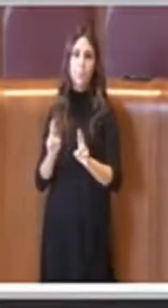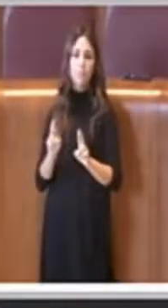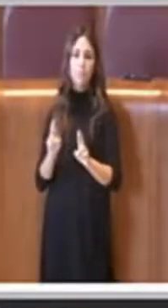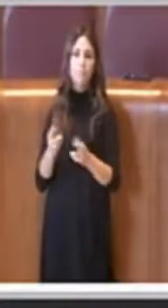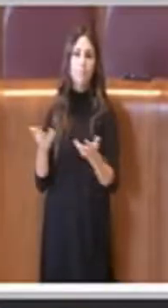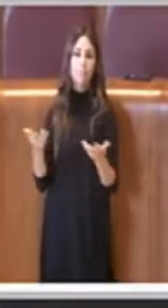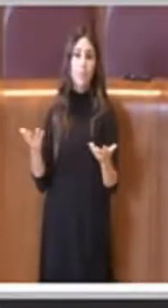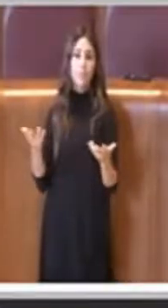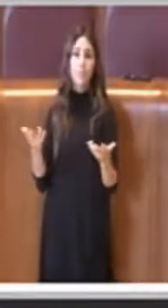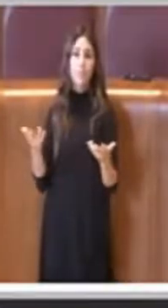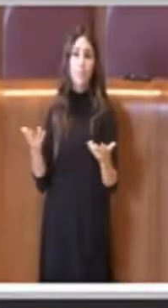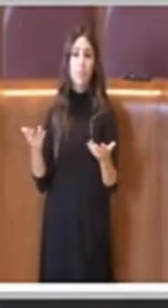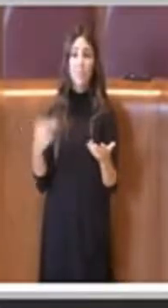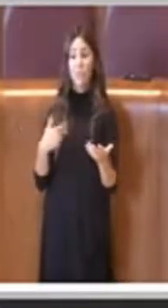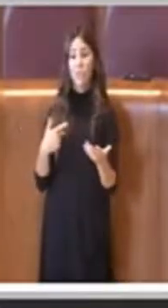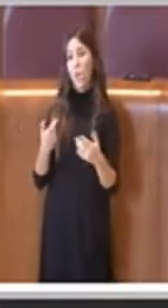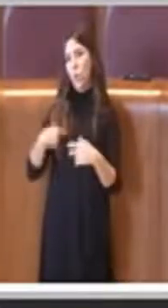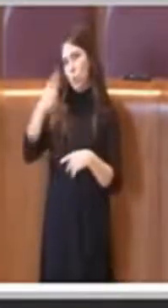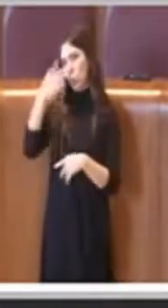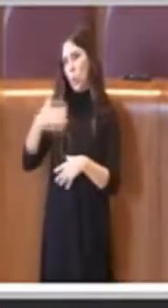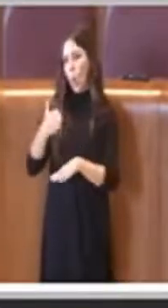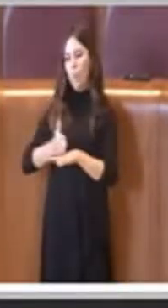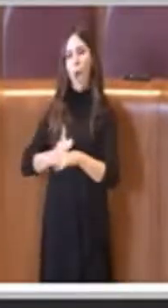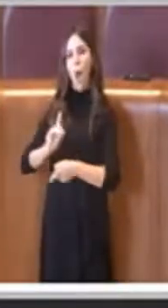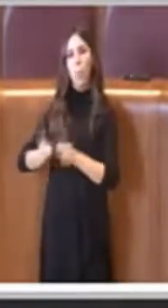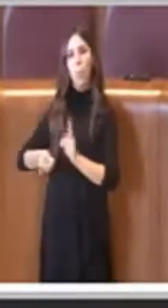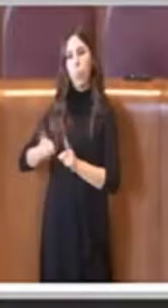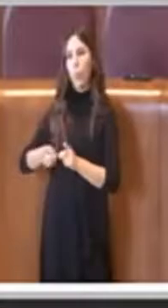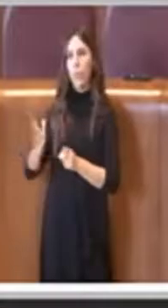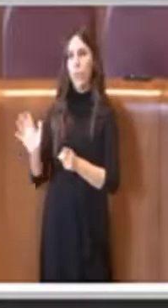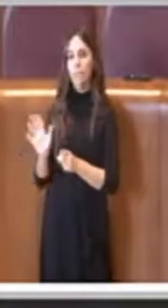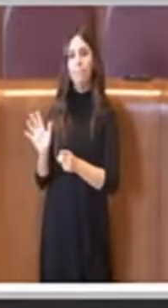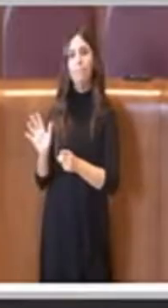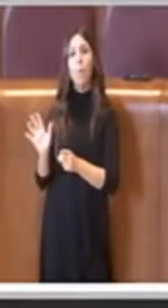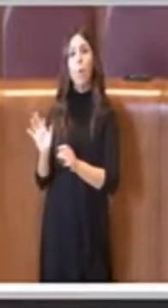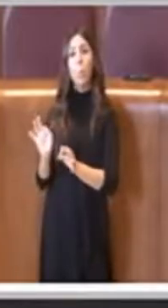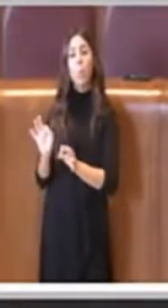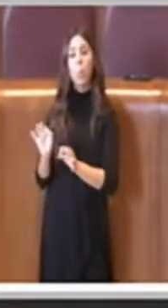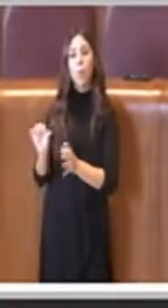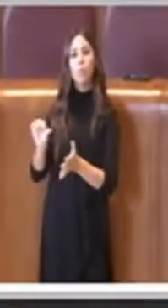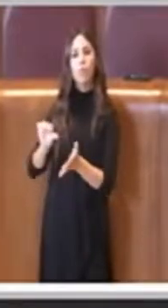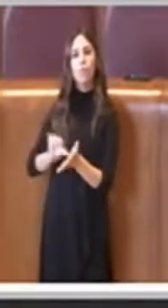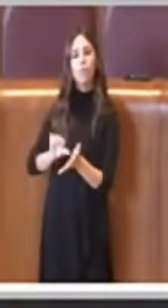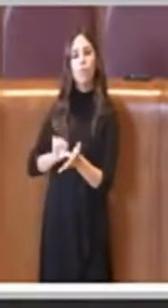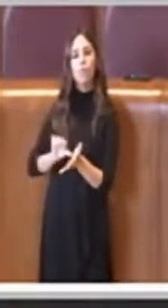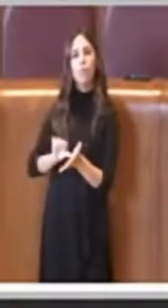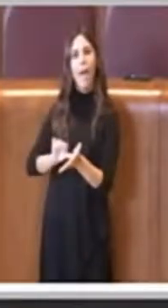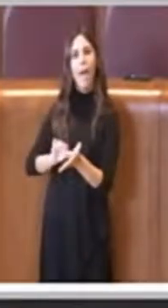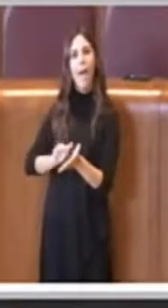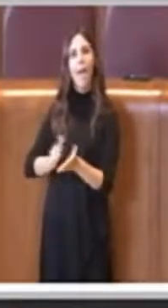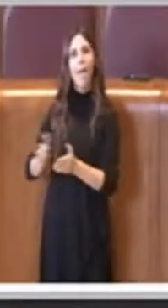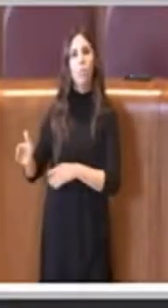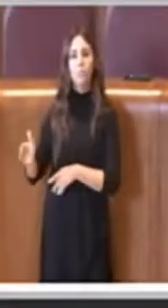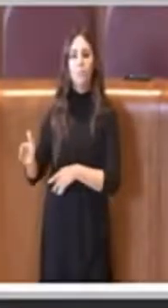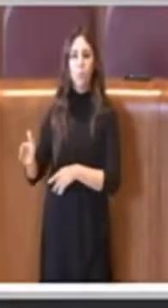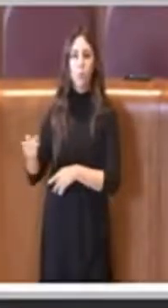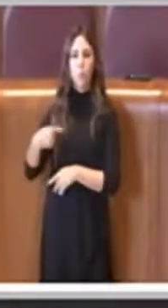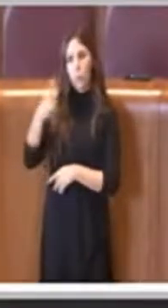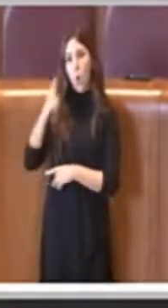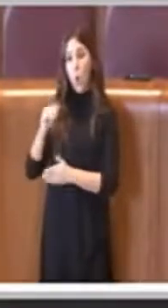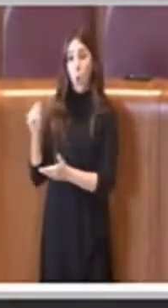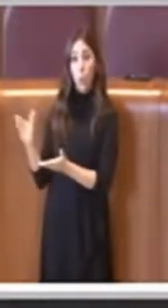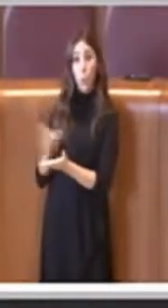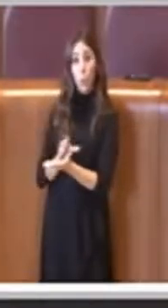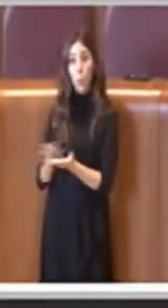una parte politica forse del centrodestra, ma non tutti perché so che comunque c'è il